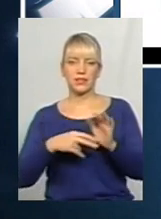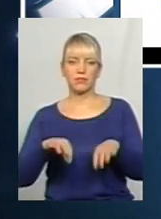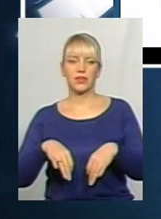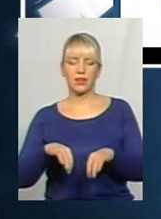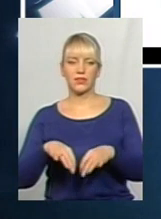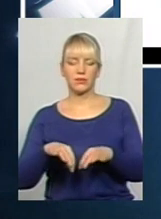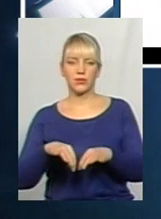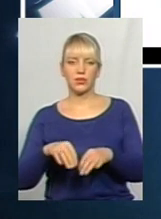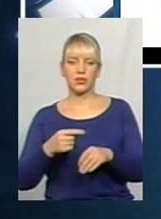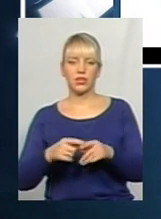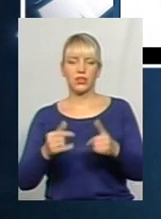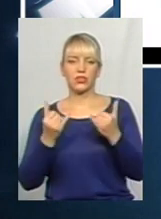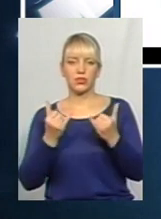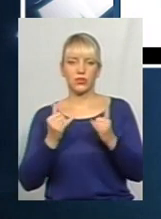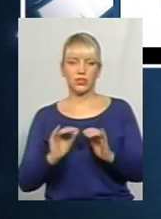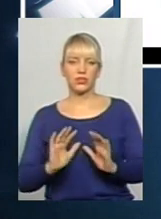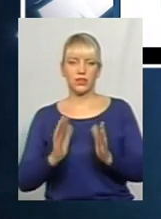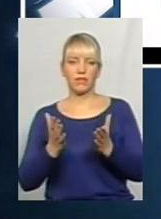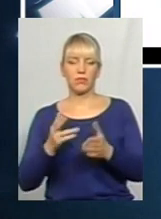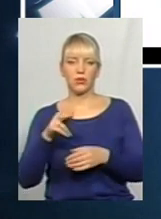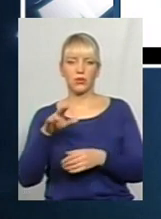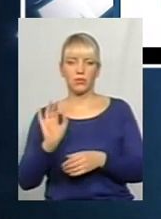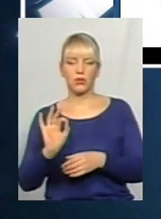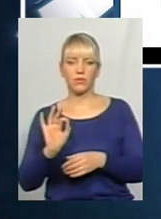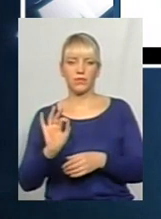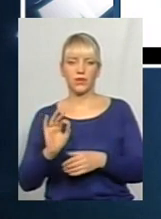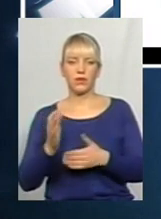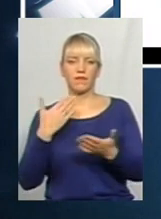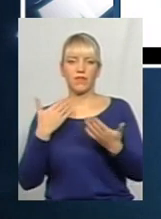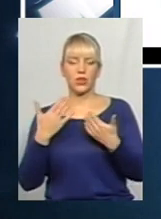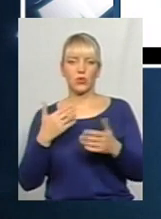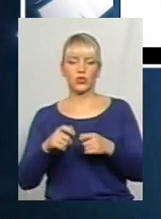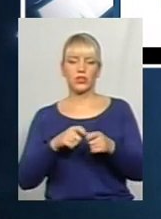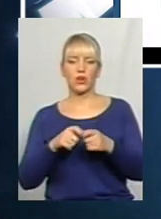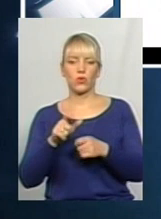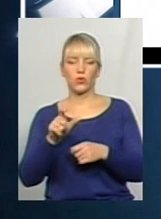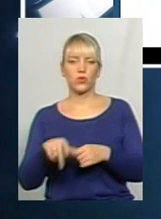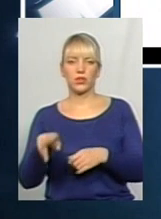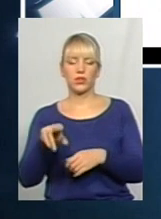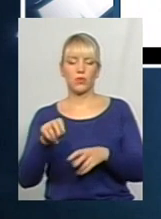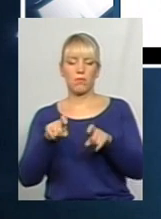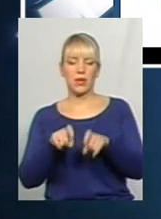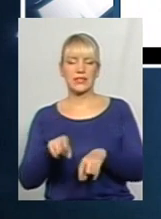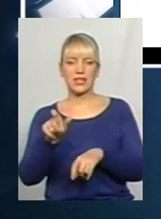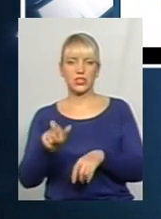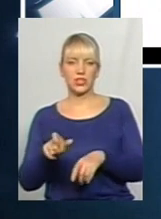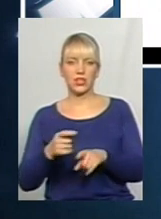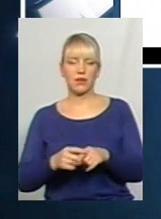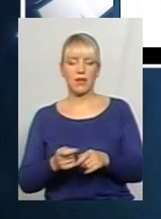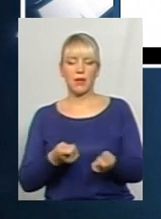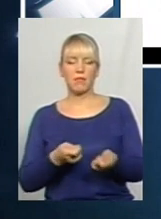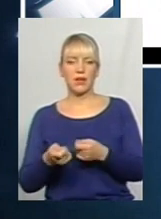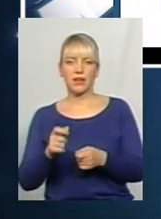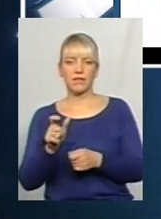Сьогоднішній випадок по відношенню кондуктора до пасажира. Перевізник